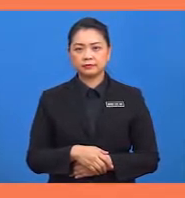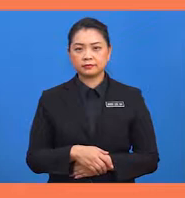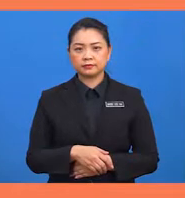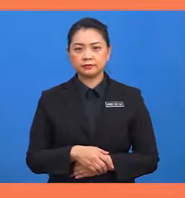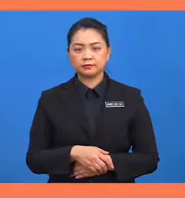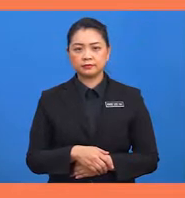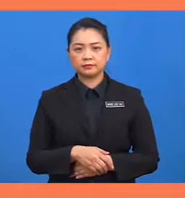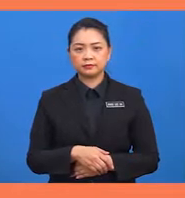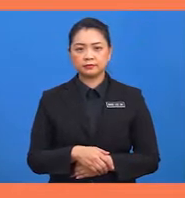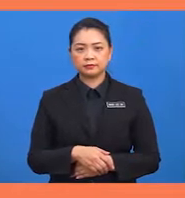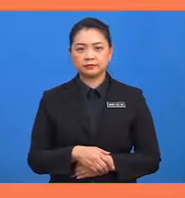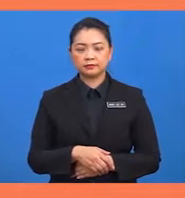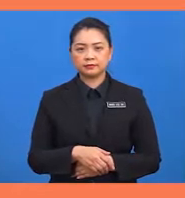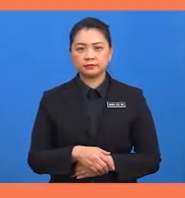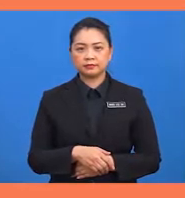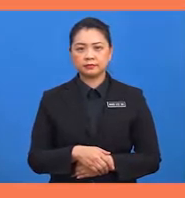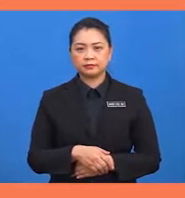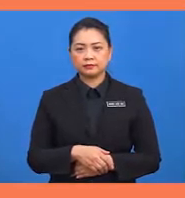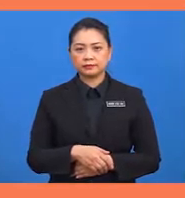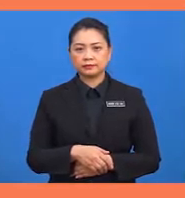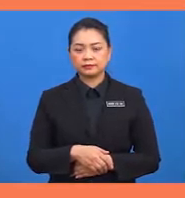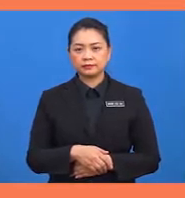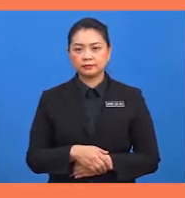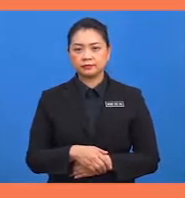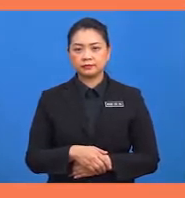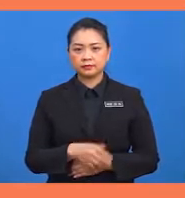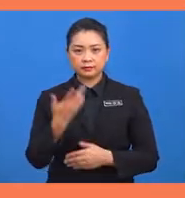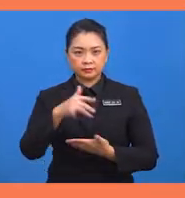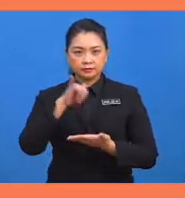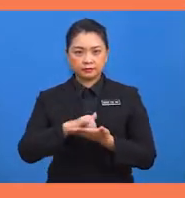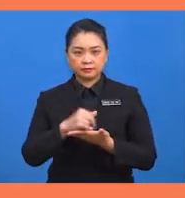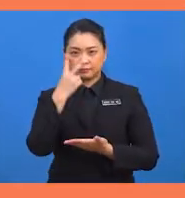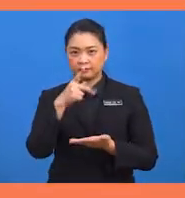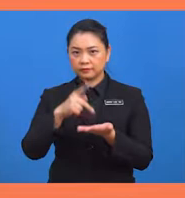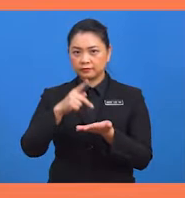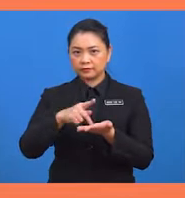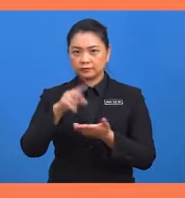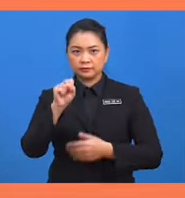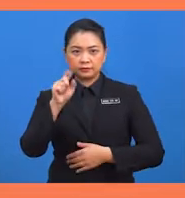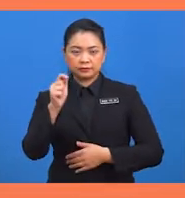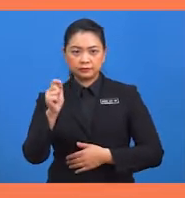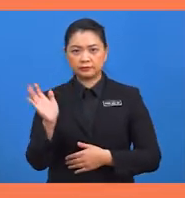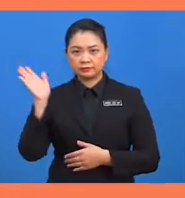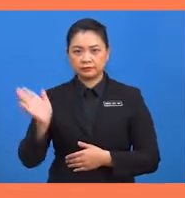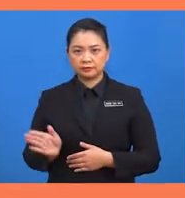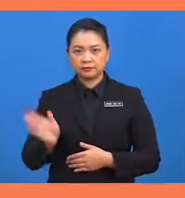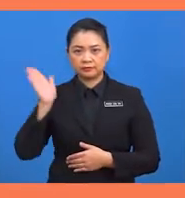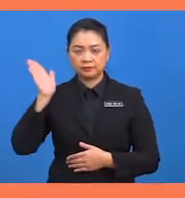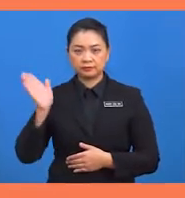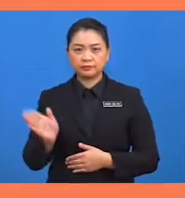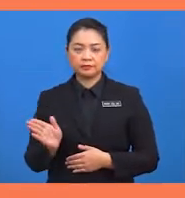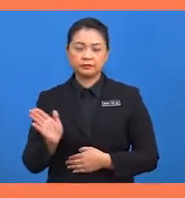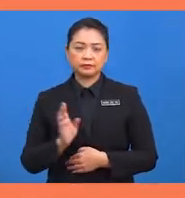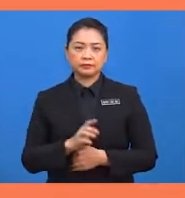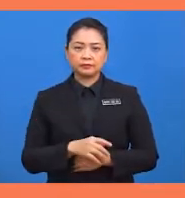iaitu 6 cm. Seterusnya, ST sama dengan 6 darab kosinus